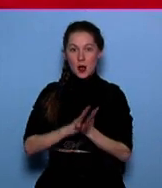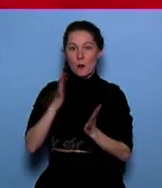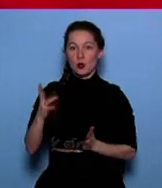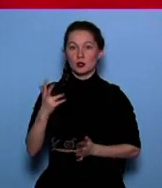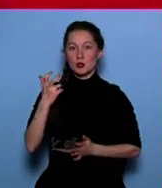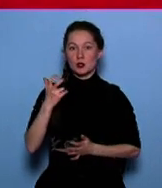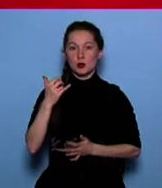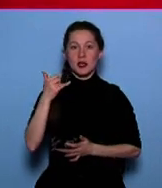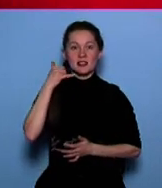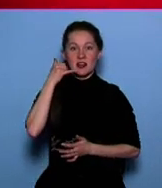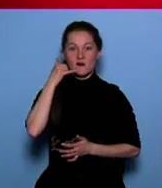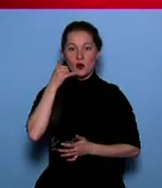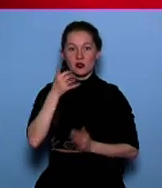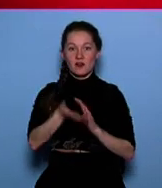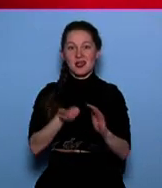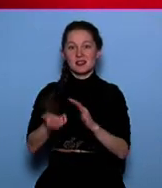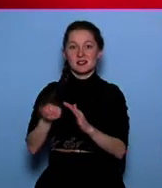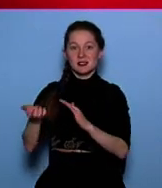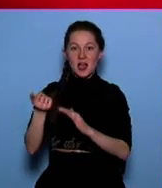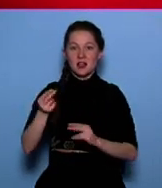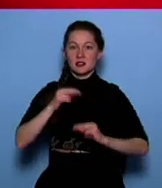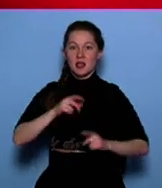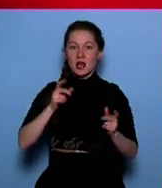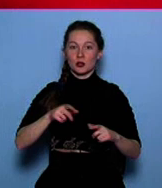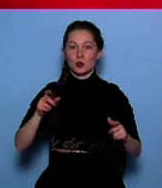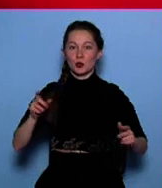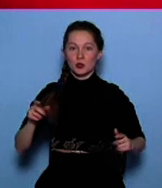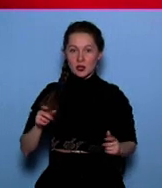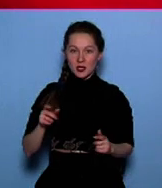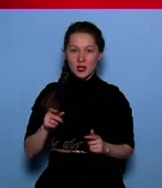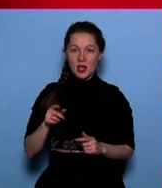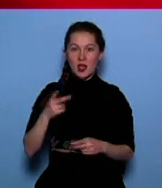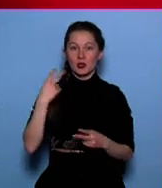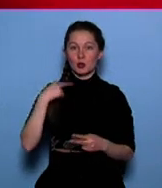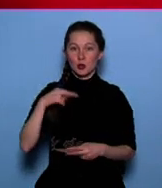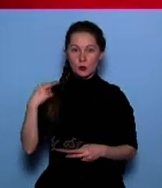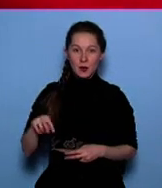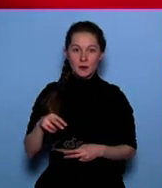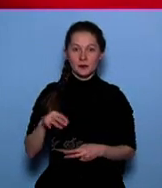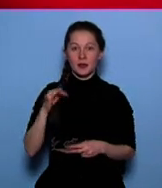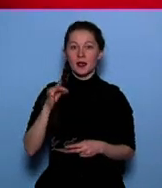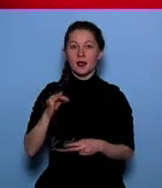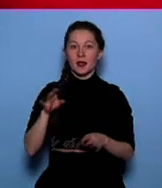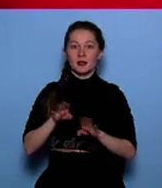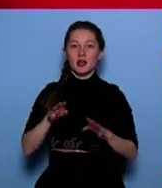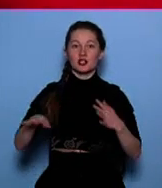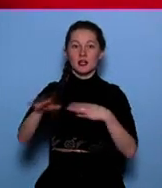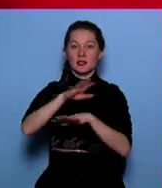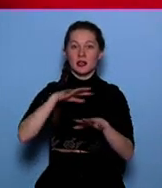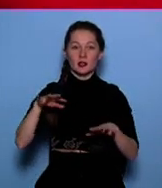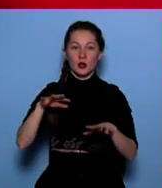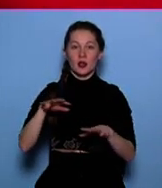телефонов изъяли сотрудники УФСИН с начала года в исправительных учреждениях. А еще пресекли проникновение на территории колоний